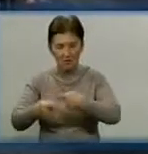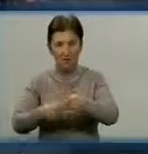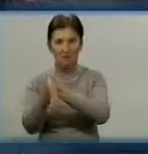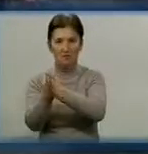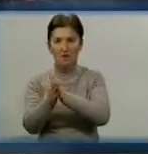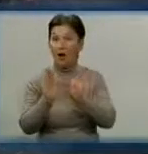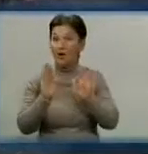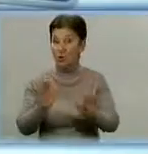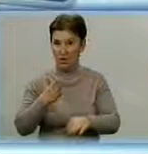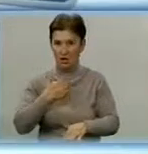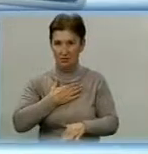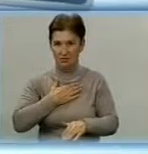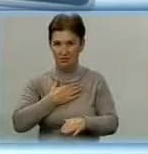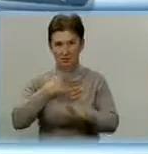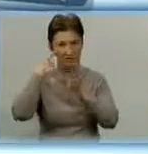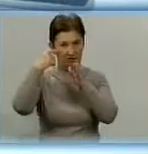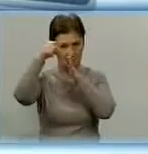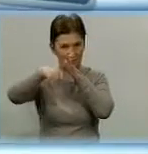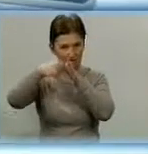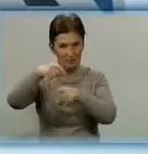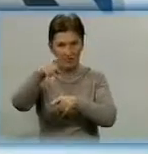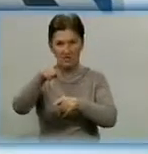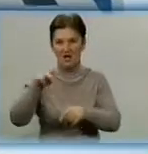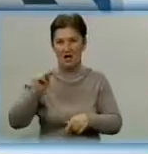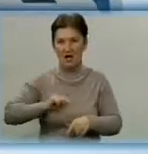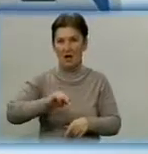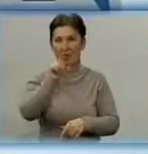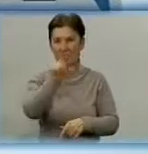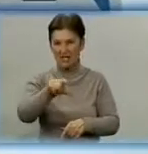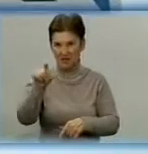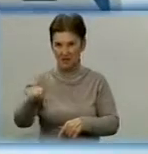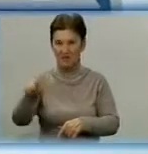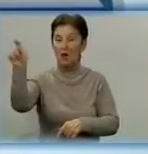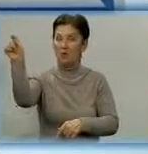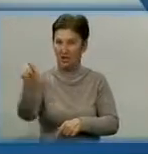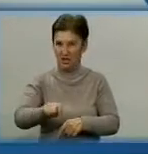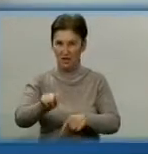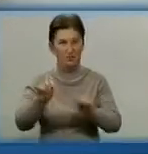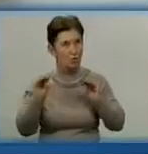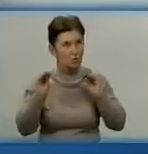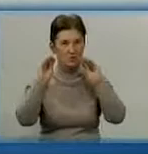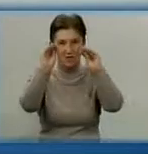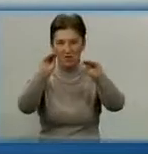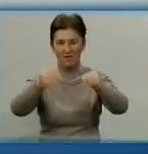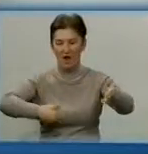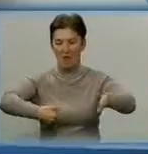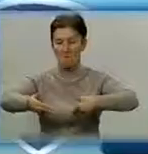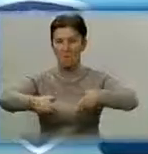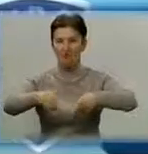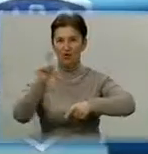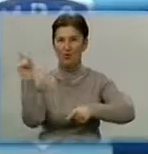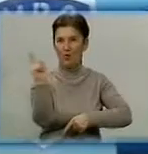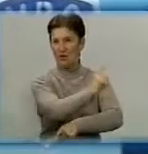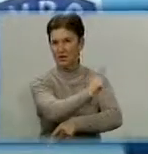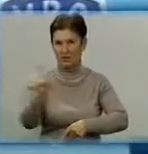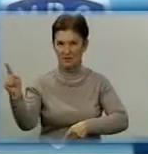наша знімальна група з'явилася на місці ДТП, працівники дорожньої служби приїхали встановлювати знак пішохідного переходу. Нам